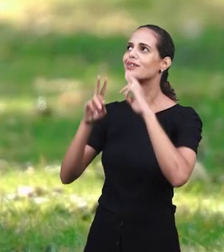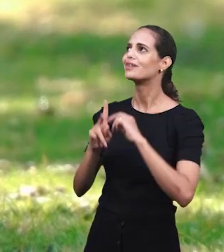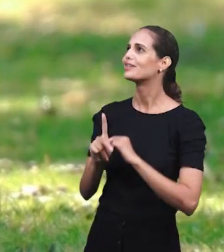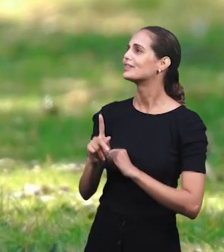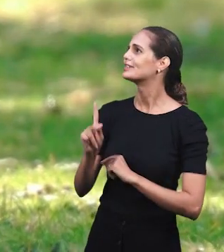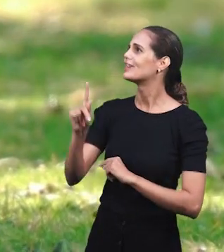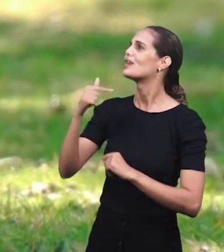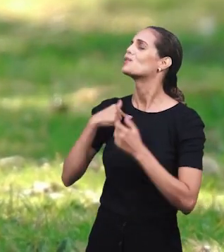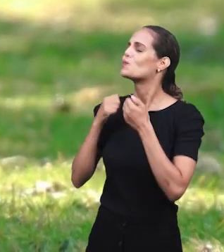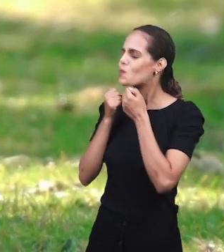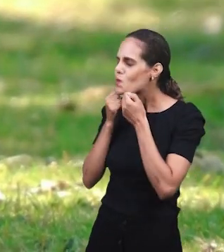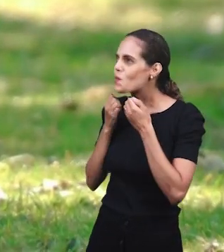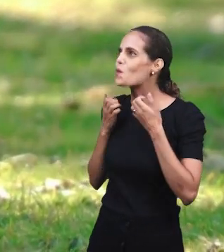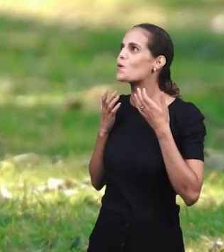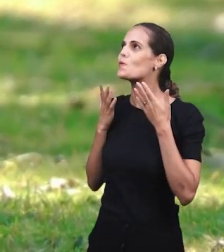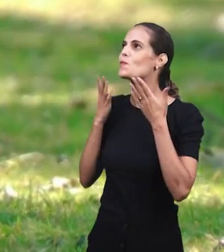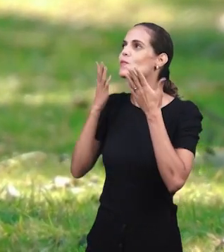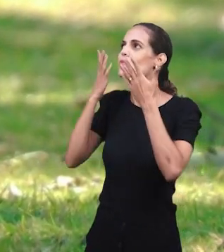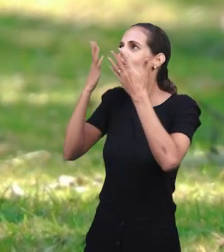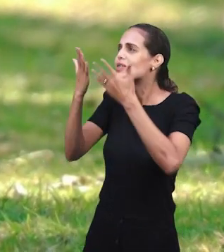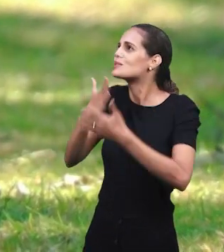что ты спаситель мой,